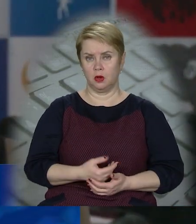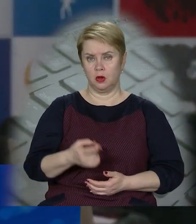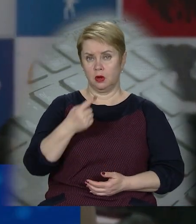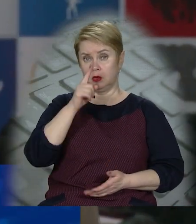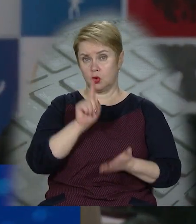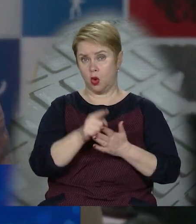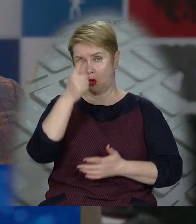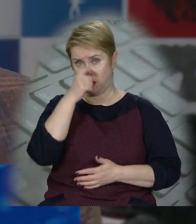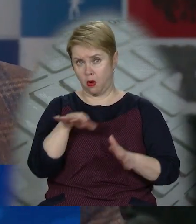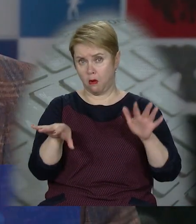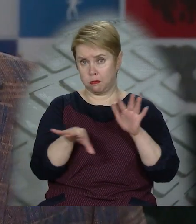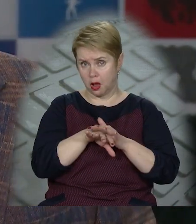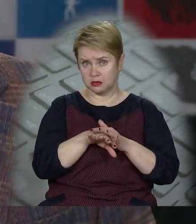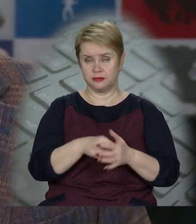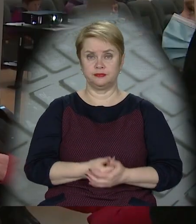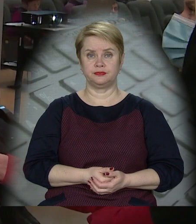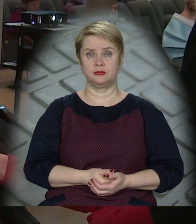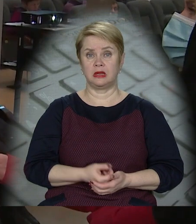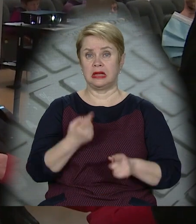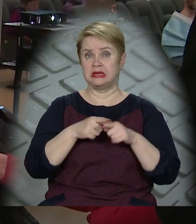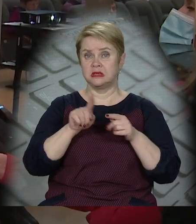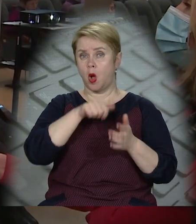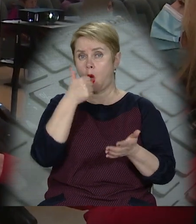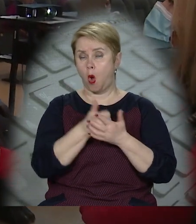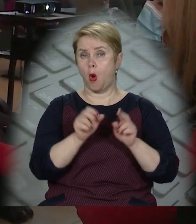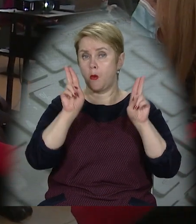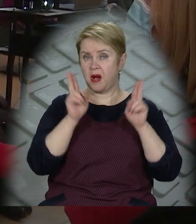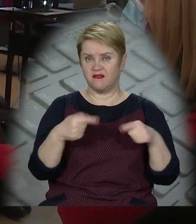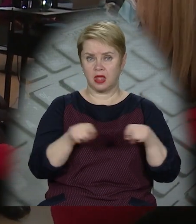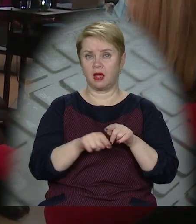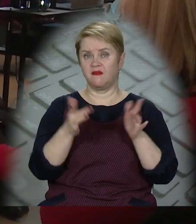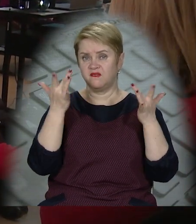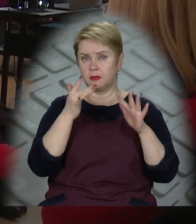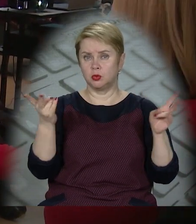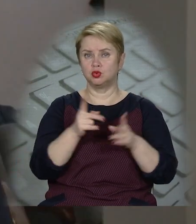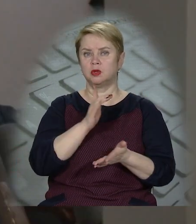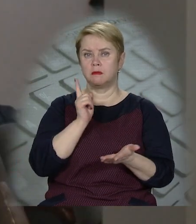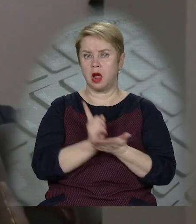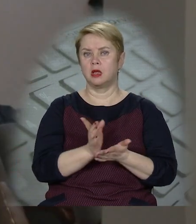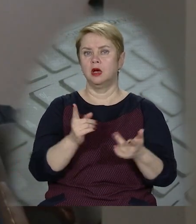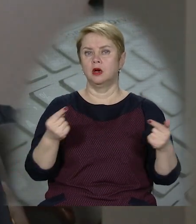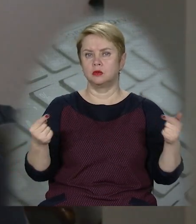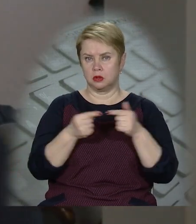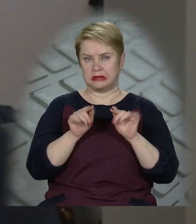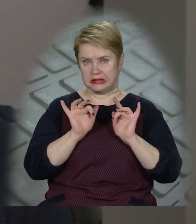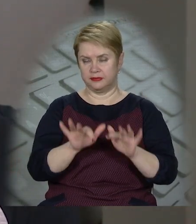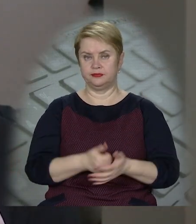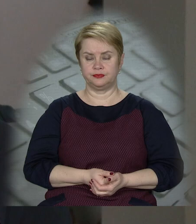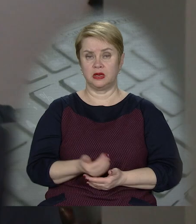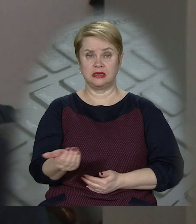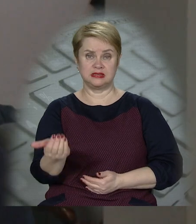повідомляти, банківською виказати своїх картоп. І це найголовніше правило. В таких випадках треба мати чіткий алгоритм дій.